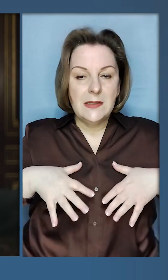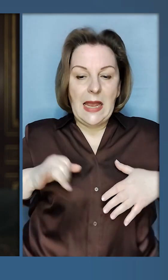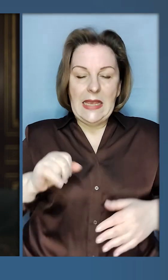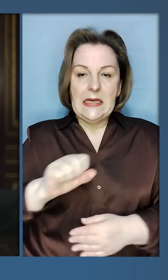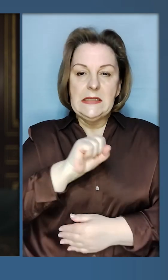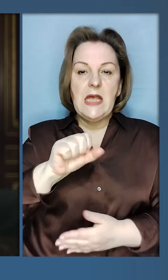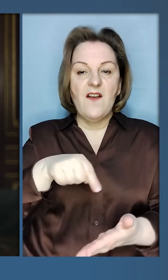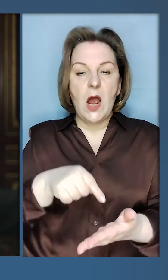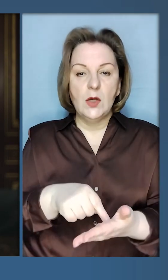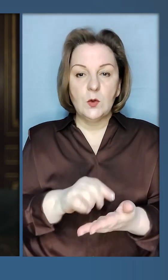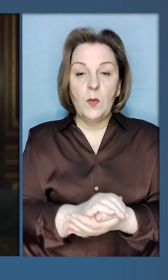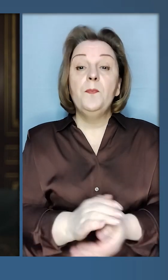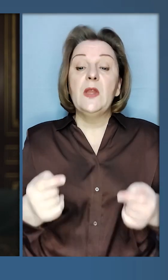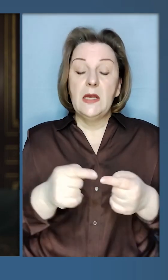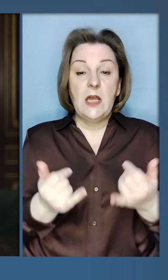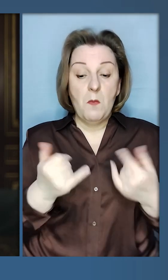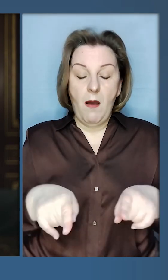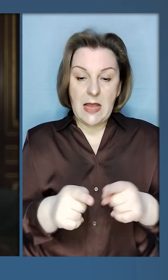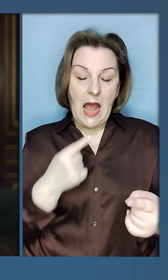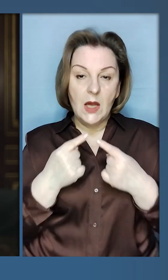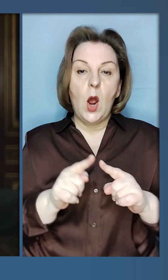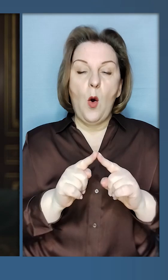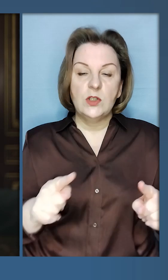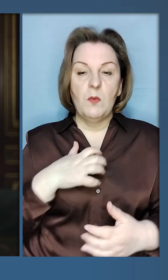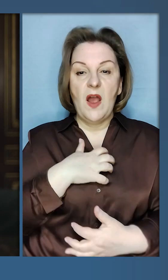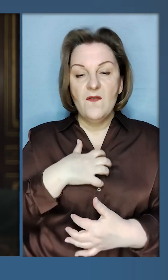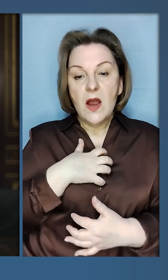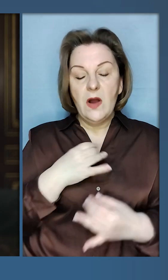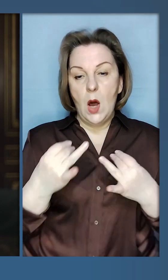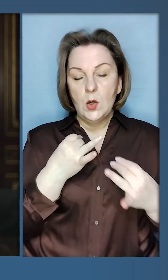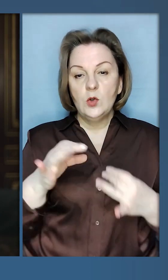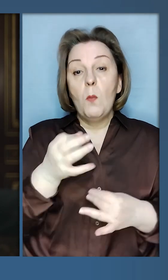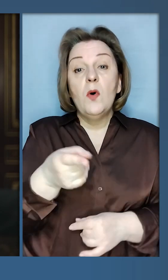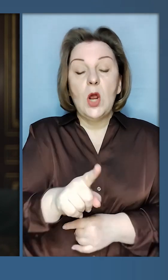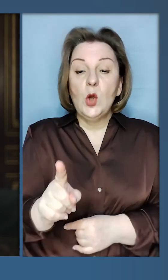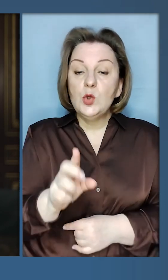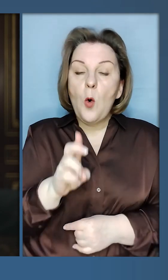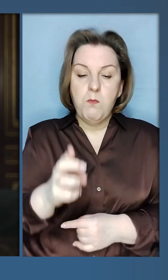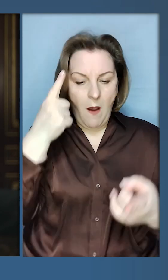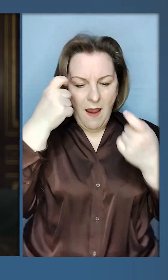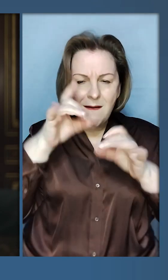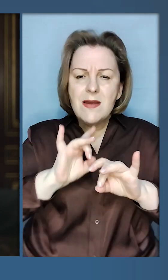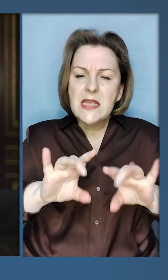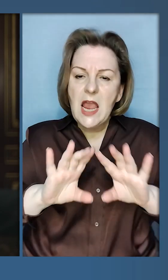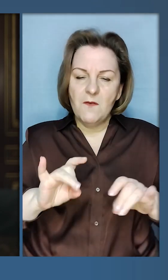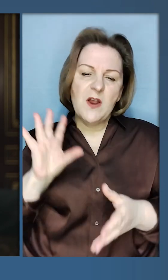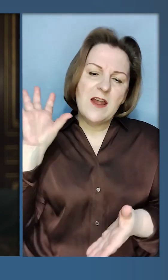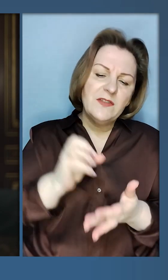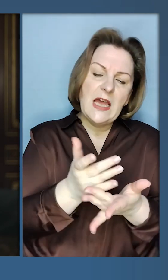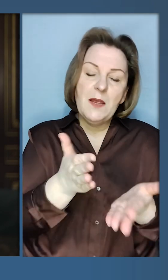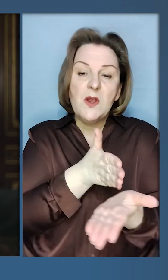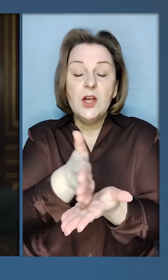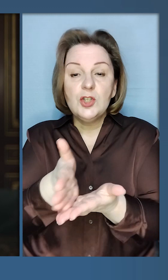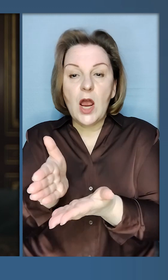Криму і Севастополя. І саме сьогодні така розмова особливо важлива. Розмова про те, щоб інформаційно та